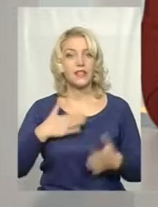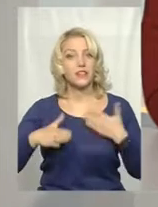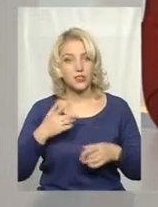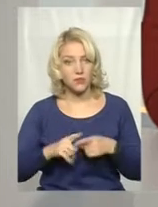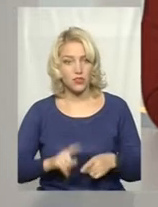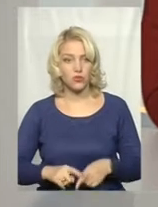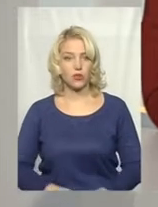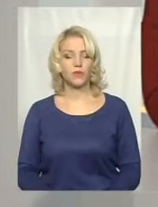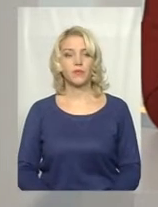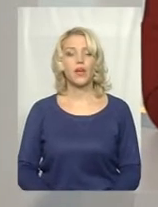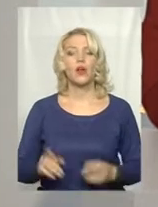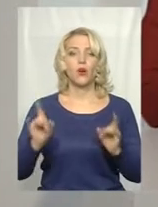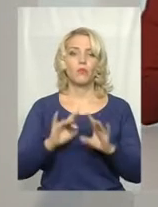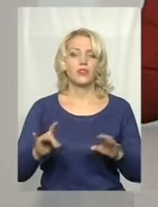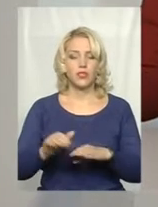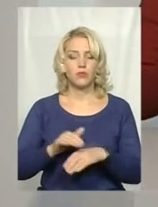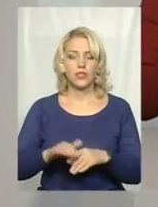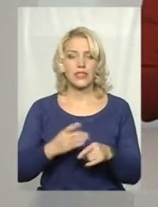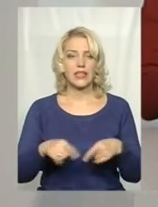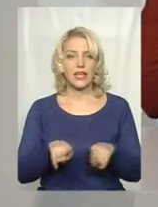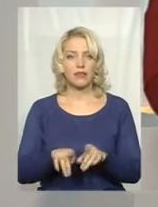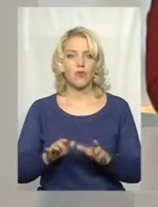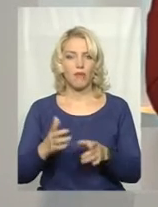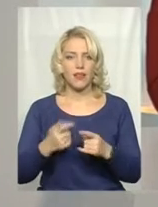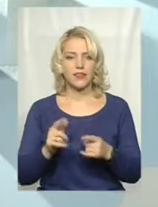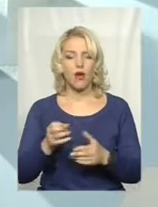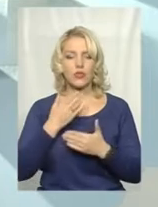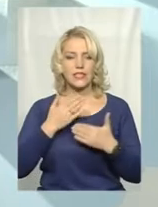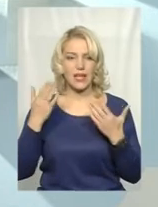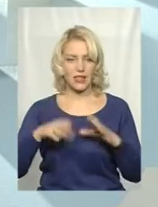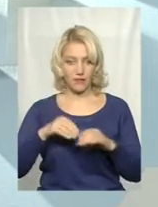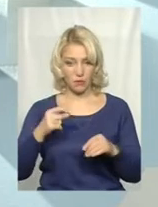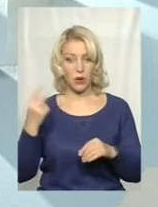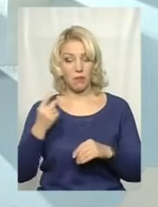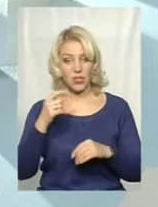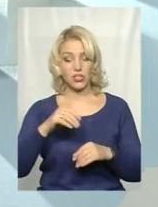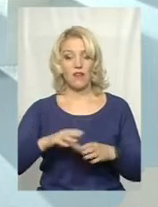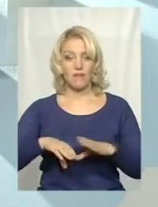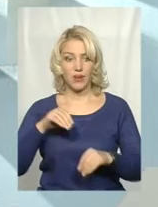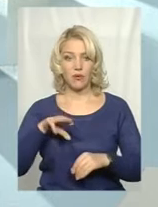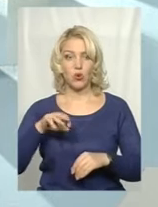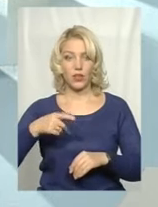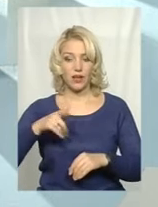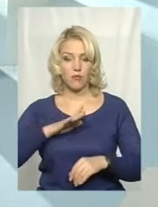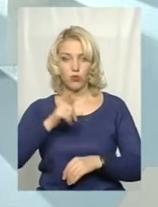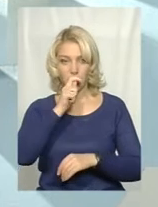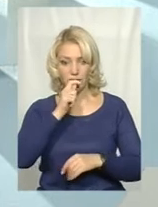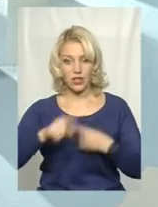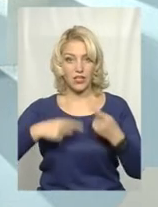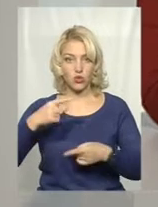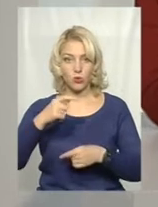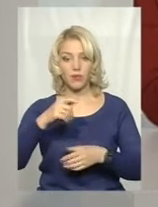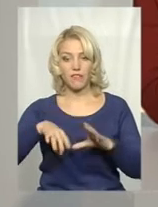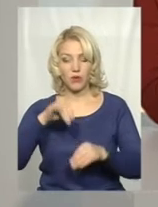поясніть, ще отакий от момент, бо вже останні вибори, ну, перші вибори до ОТГ на Хмельниччині були в квітні, от наступні будуть у